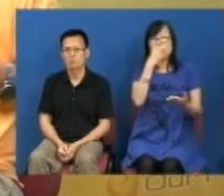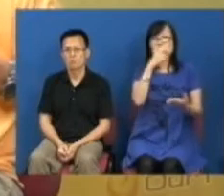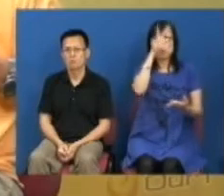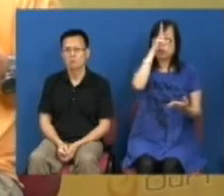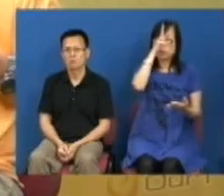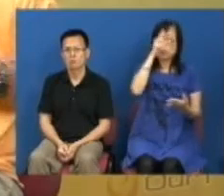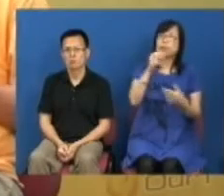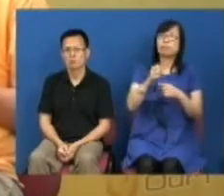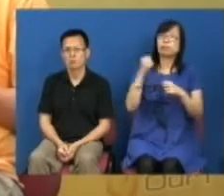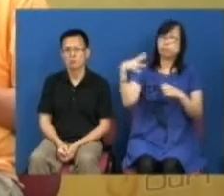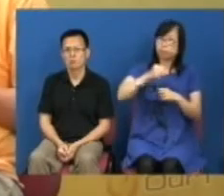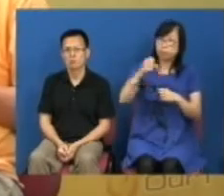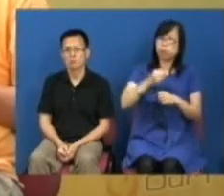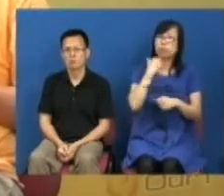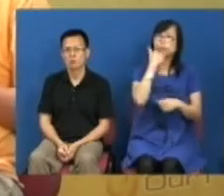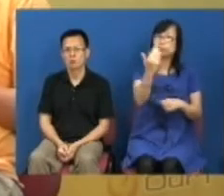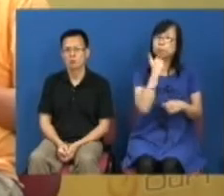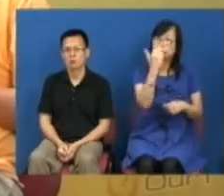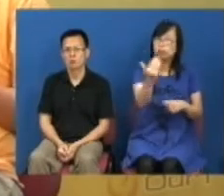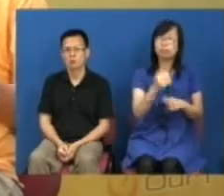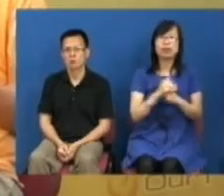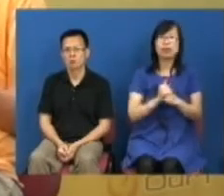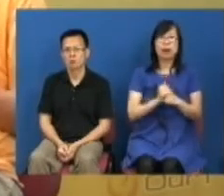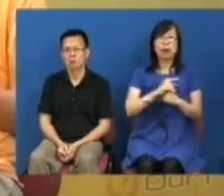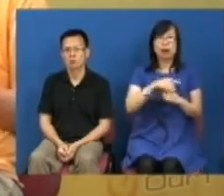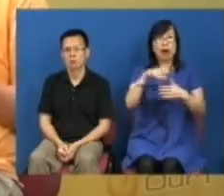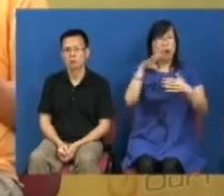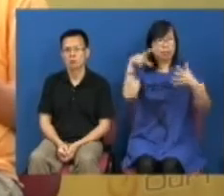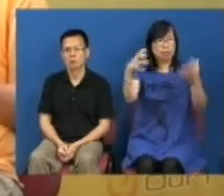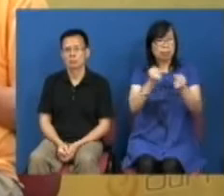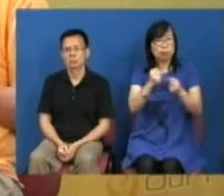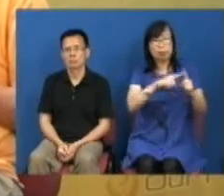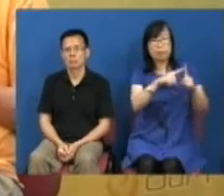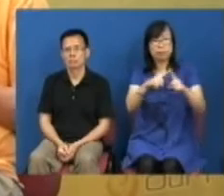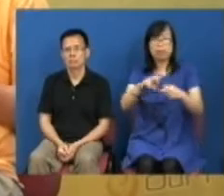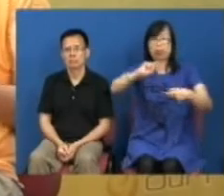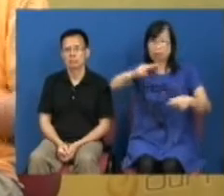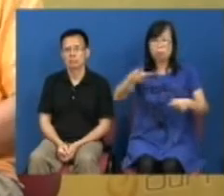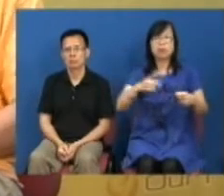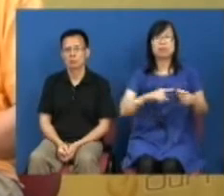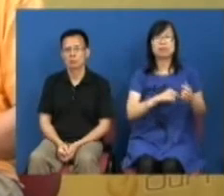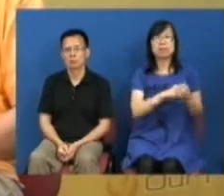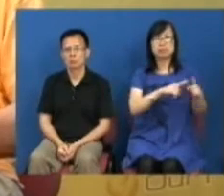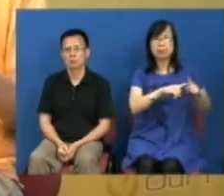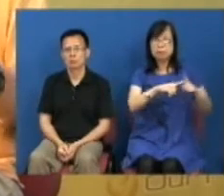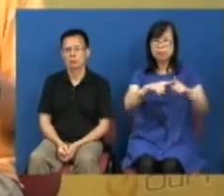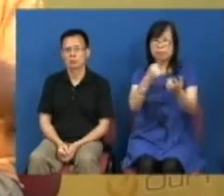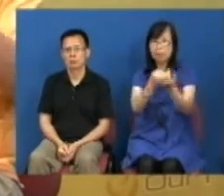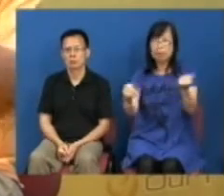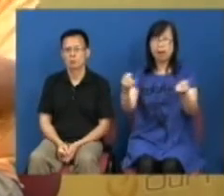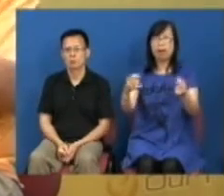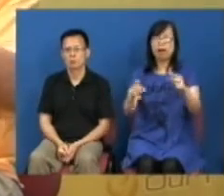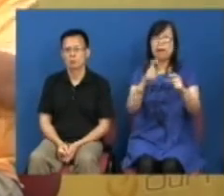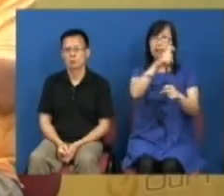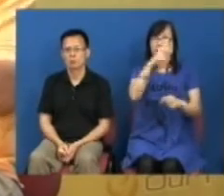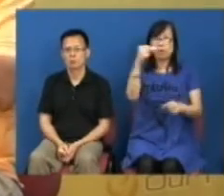是政府的诉求无论是争取民主改善民生都是有的所以97年